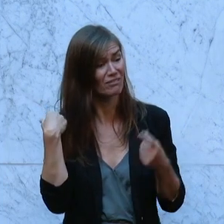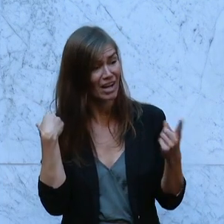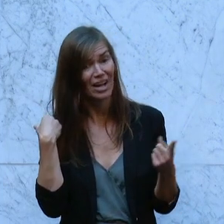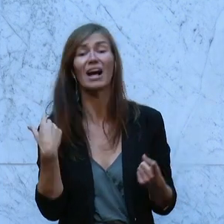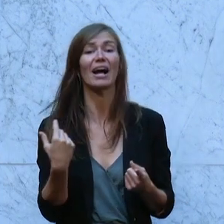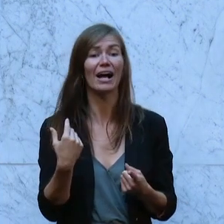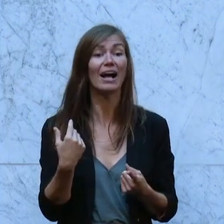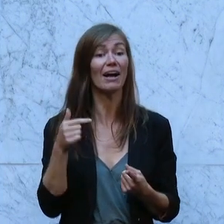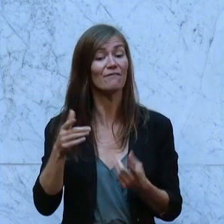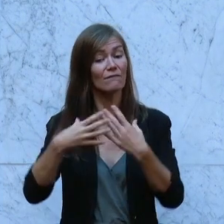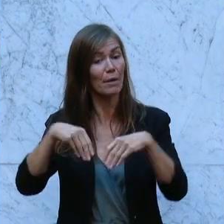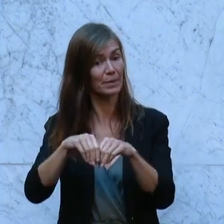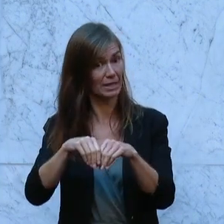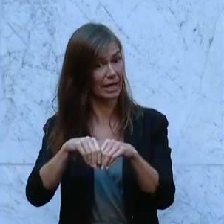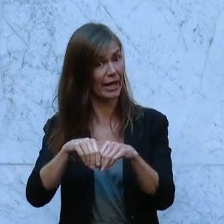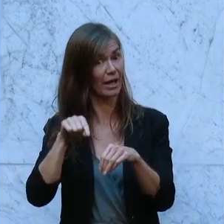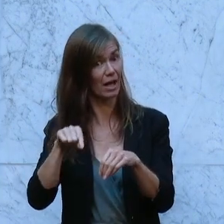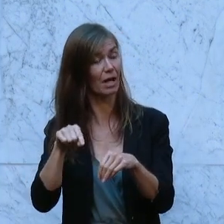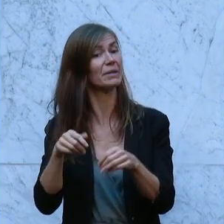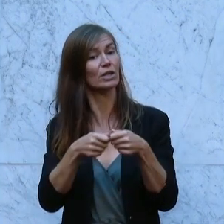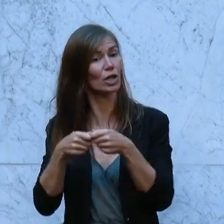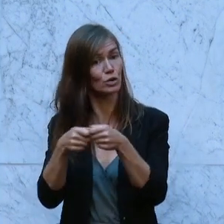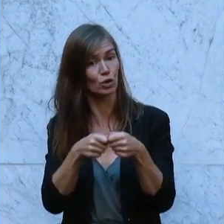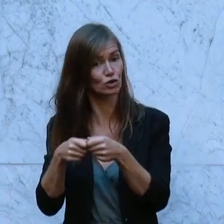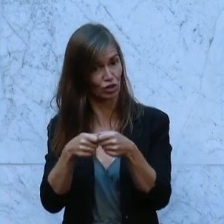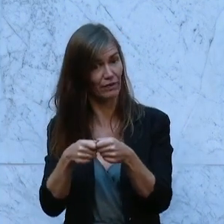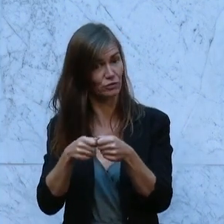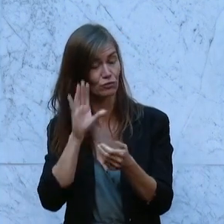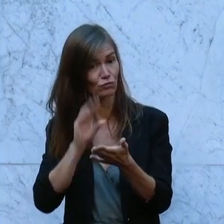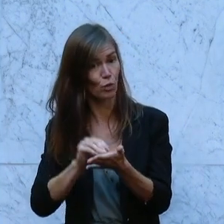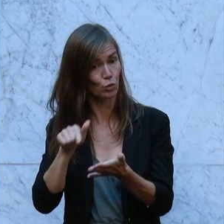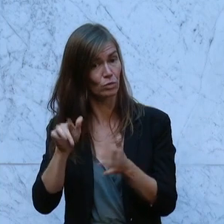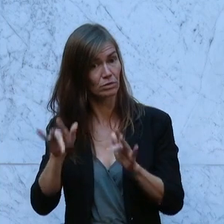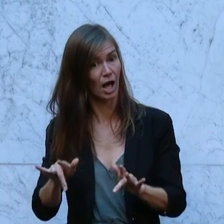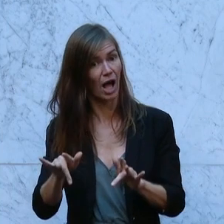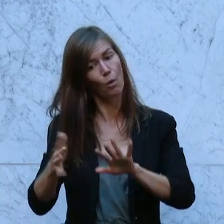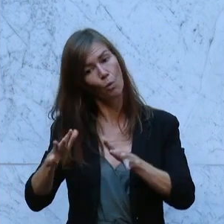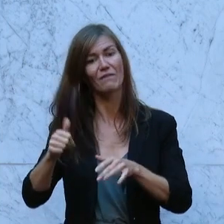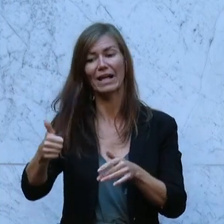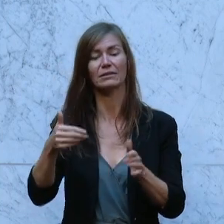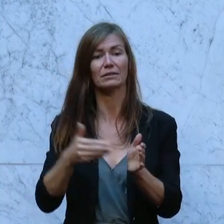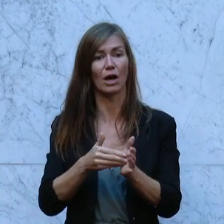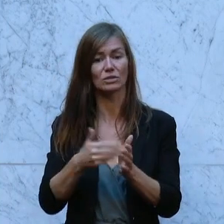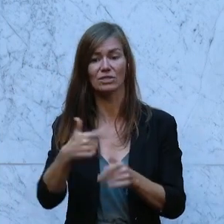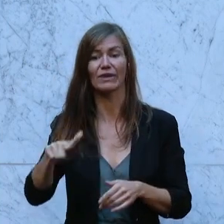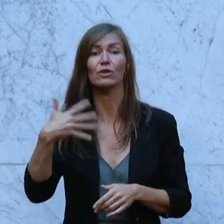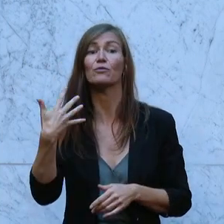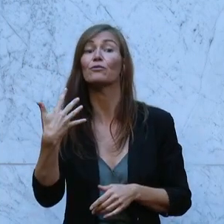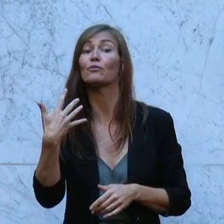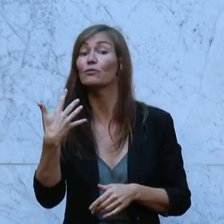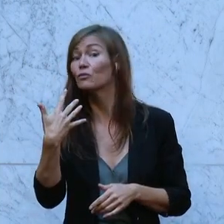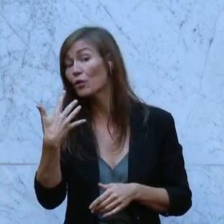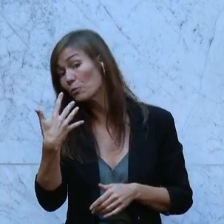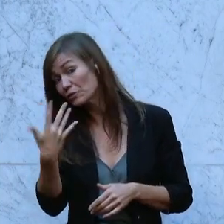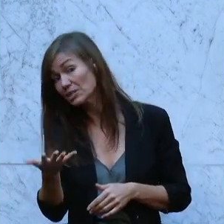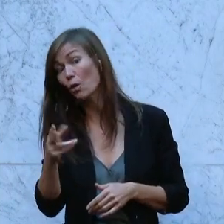erspart sich dank dieses Deckels in den kommenden drei Jahren 1.215 Euro. Eine alleinlebende Frau, ein alleinlebender